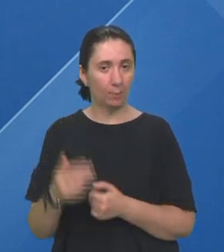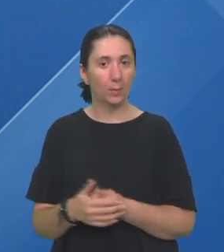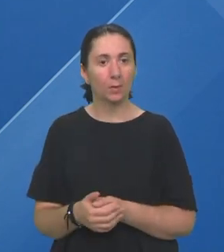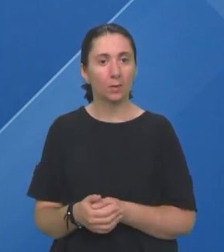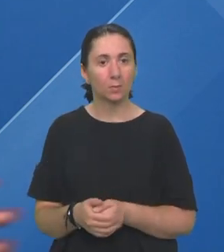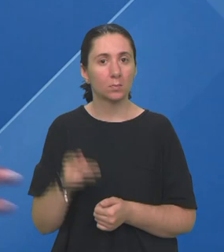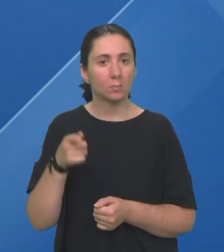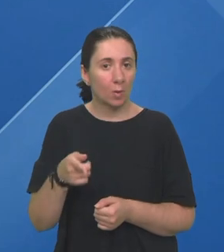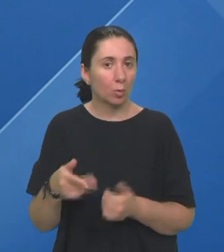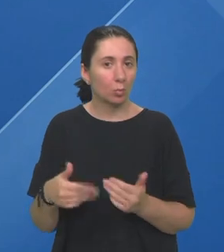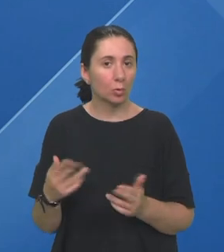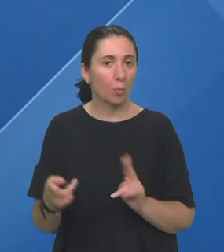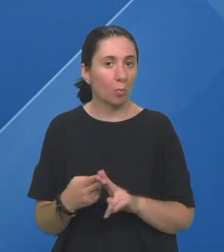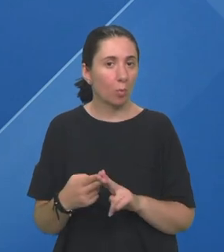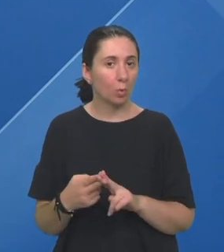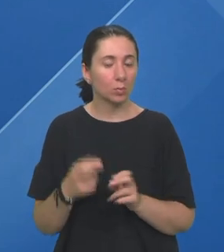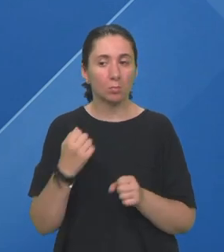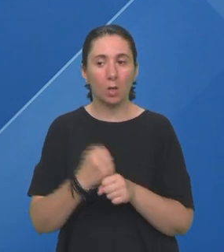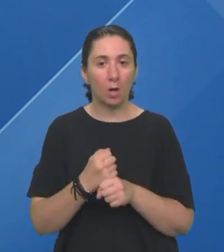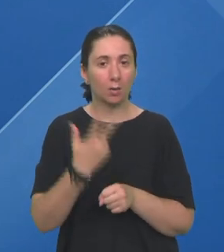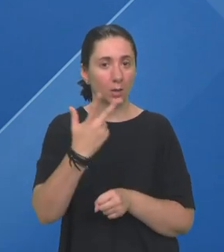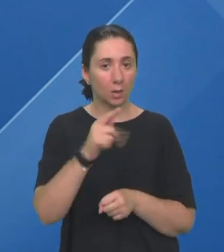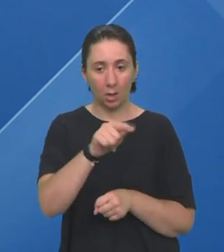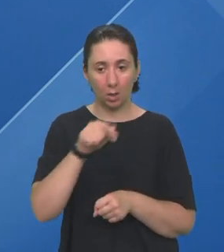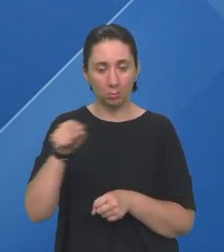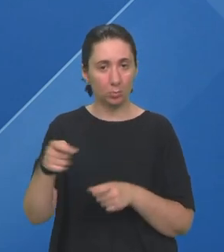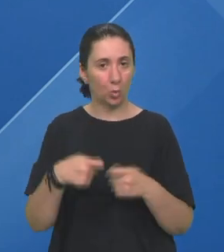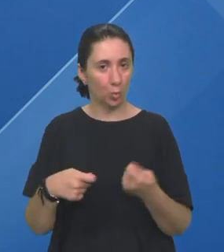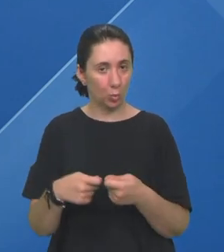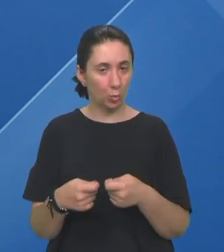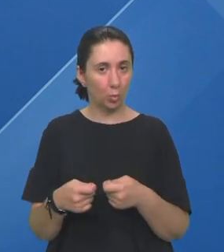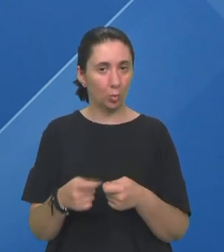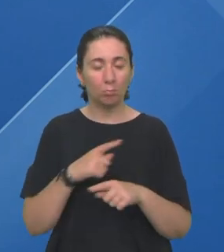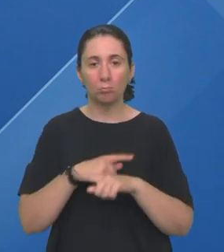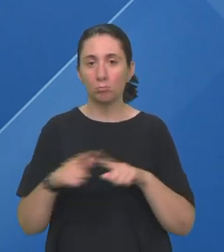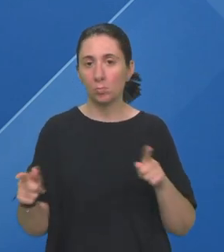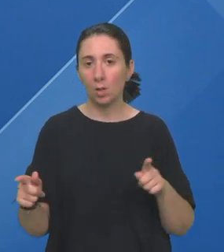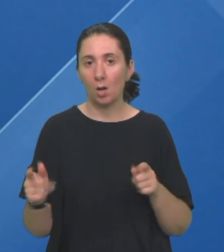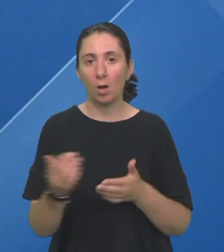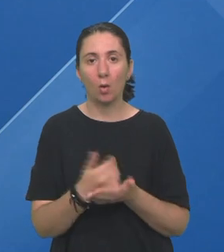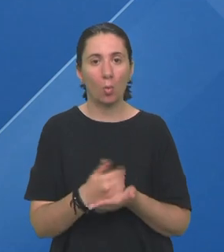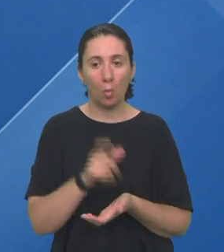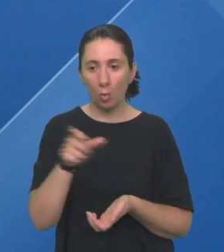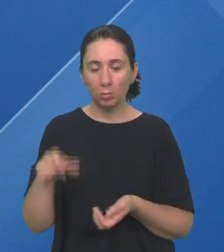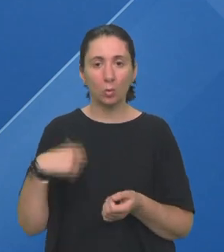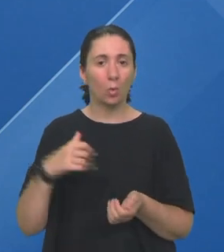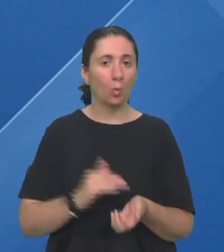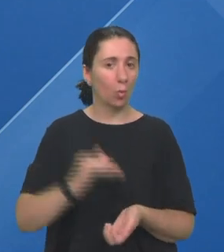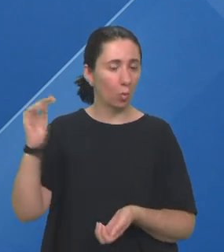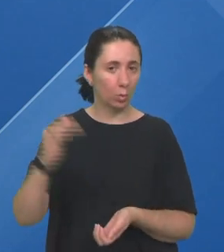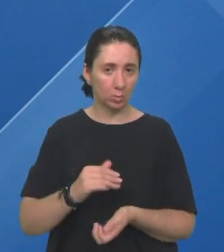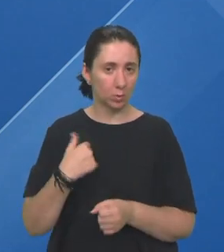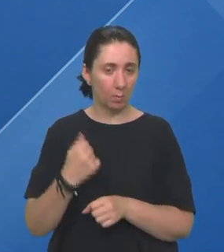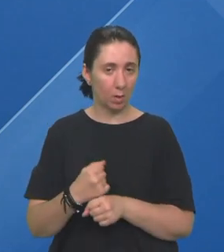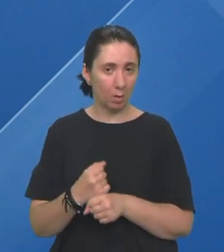Pa sam tako malo upoznala rad sve te tri udruge I sa različitim korisnicima različitih dobi radila